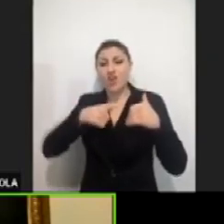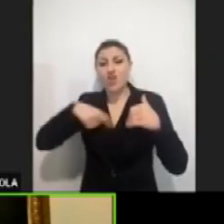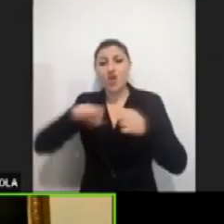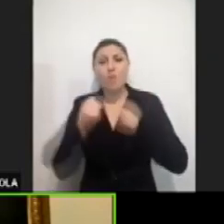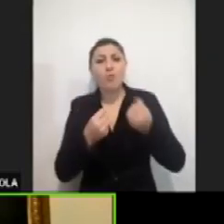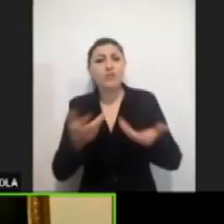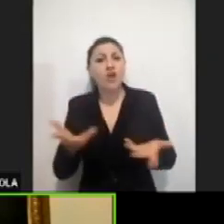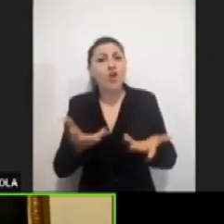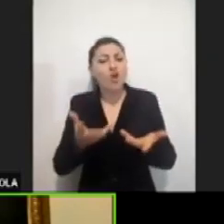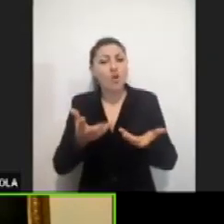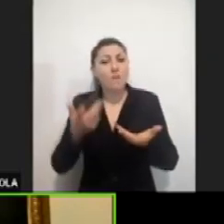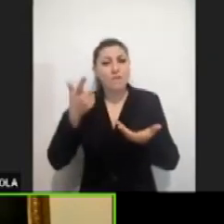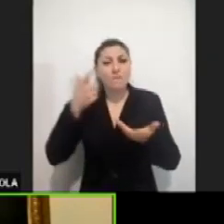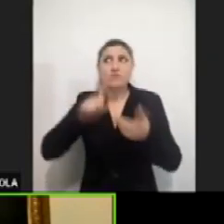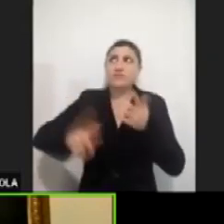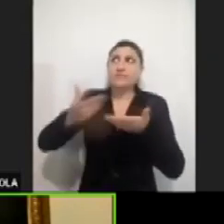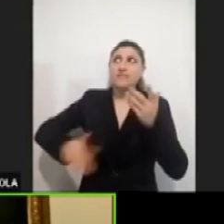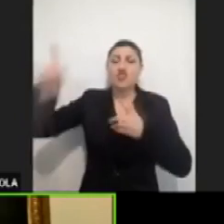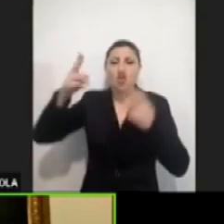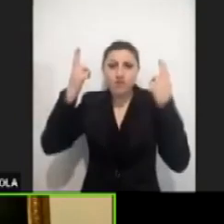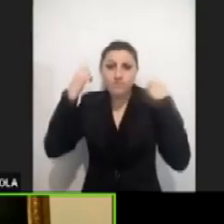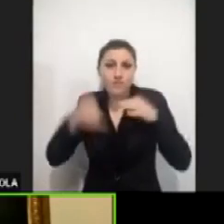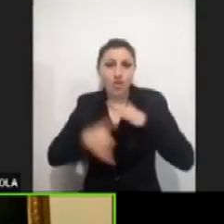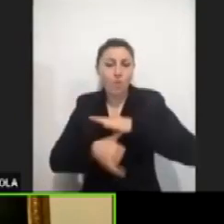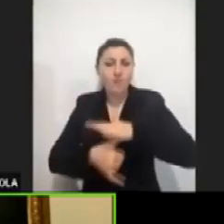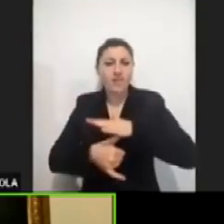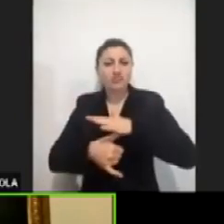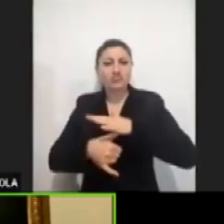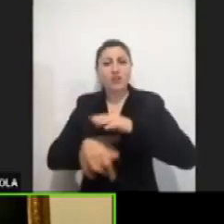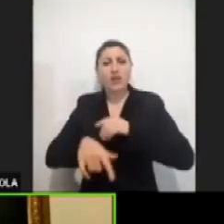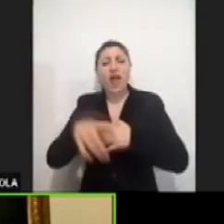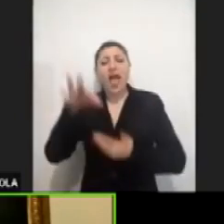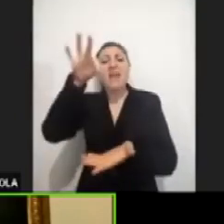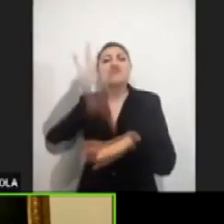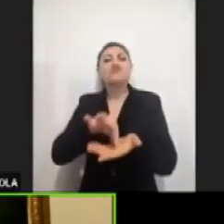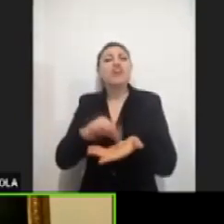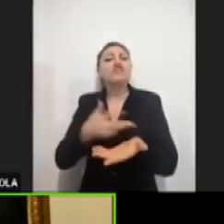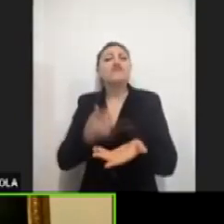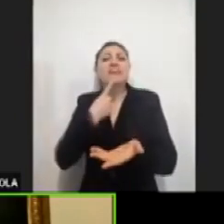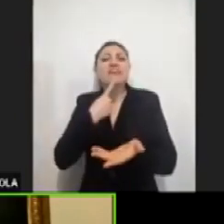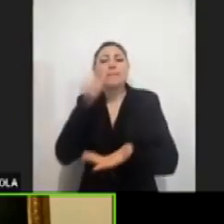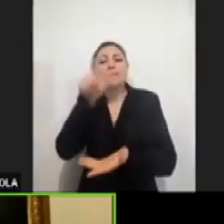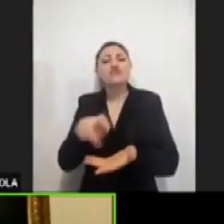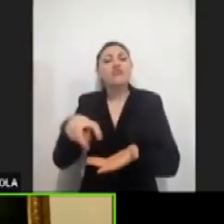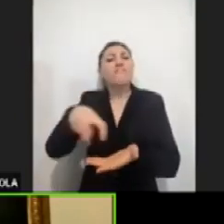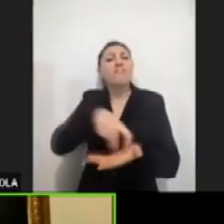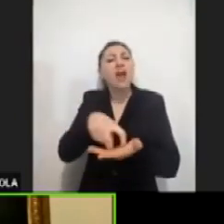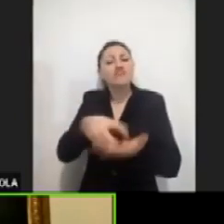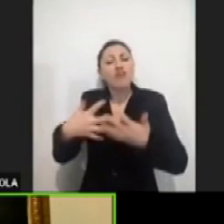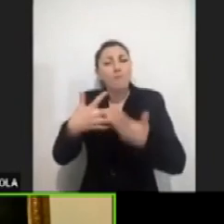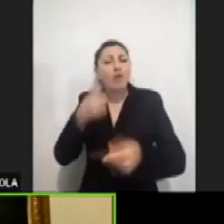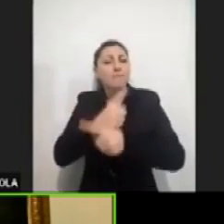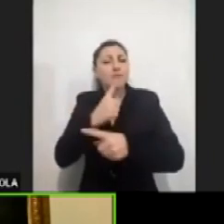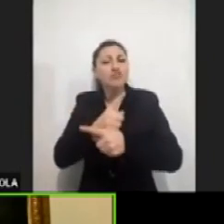in mezzo la persona fragile e assetata di amore e le assicura. Tu sarai